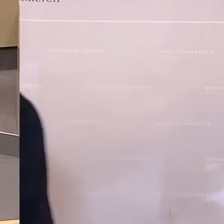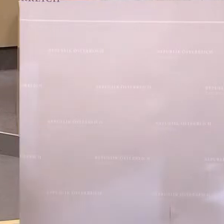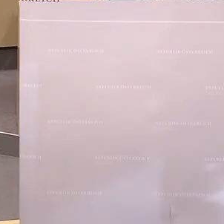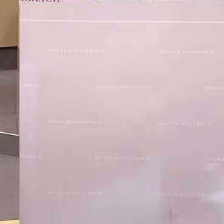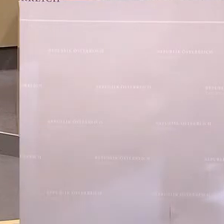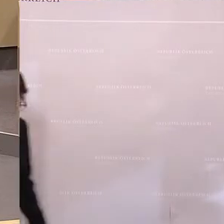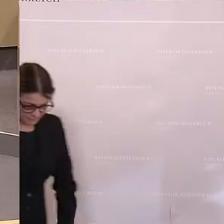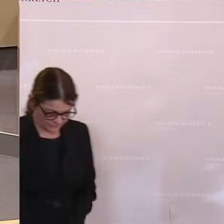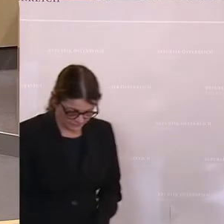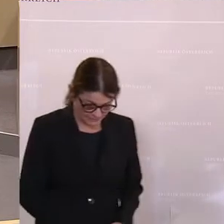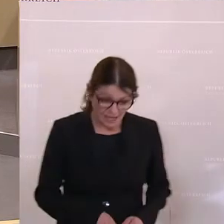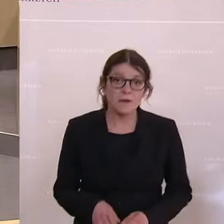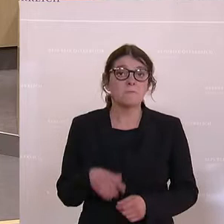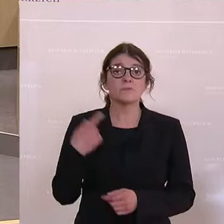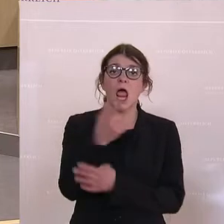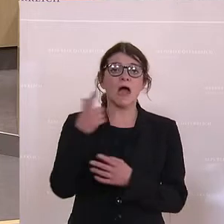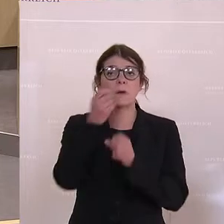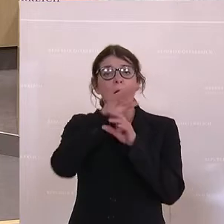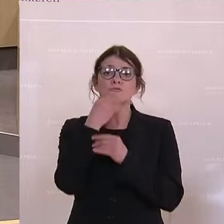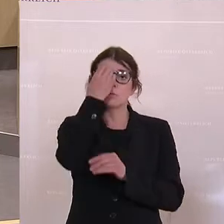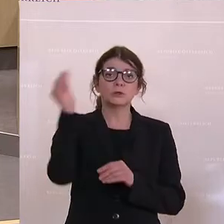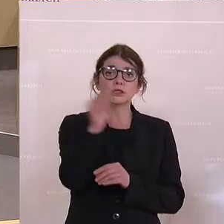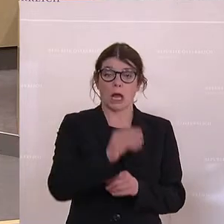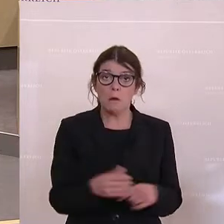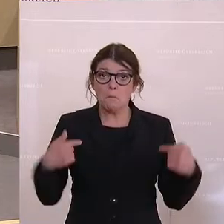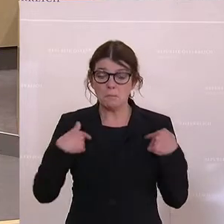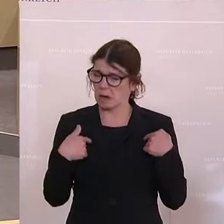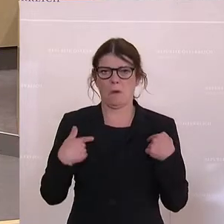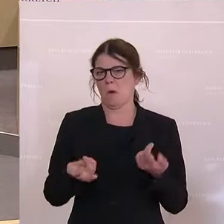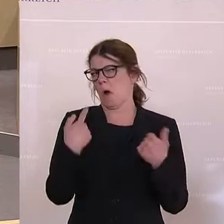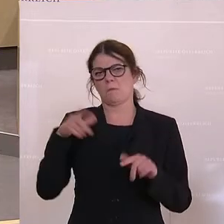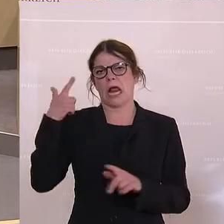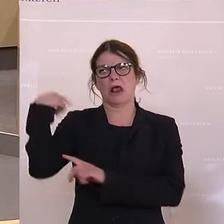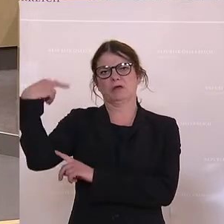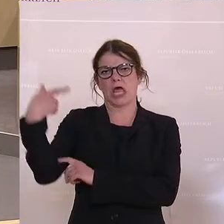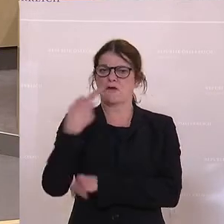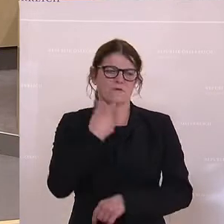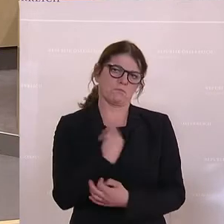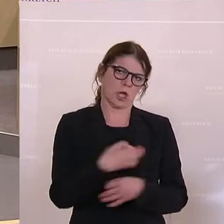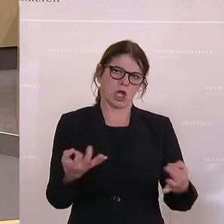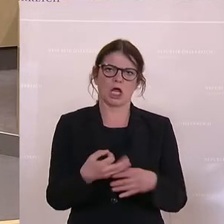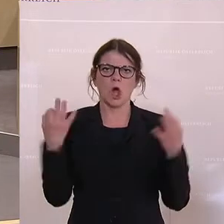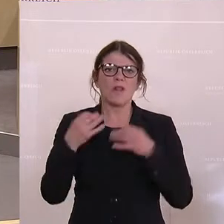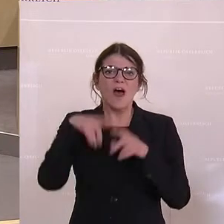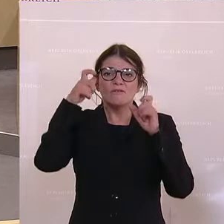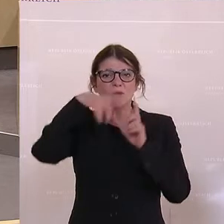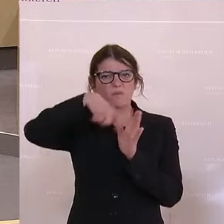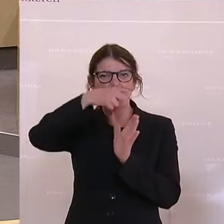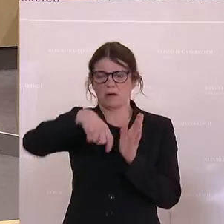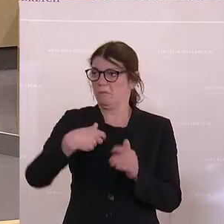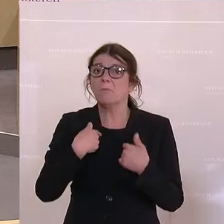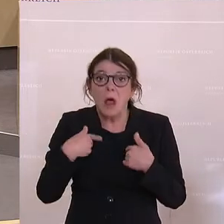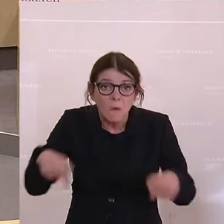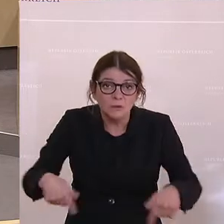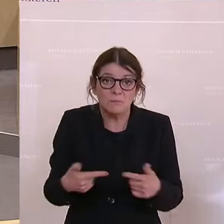Die richten Ihnen über die Medien einfach aus, naja, bei mir wird es keine Windräder mehr geben. Ups, das gefällt uns nämlich nicht. Oder Photovoltaik. Nein, bei